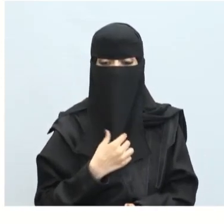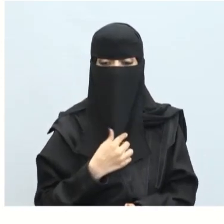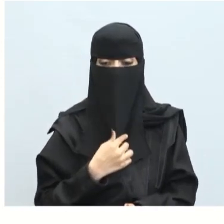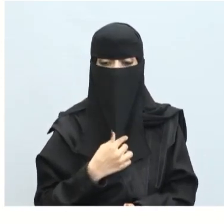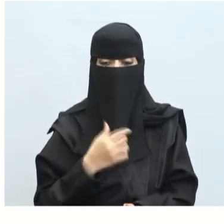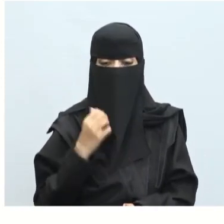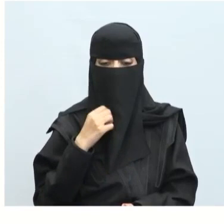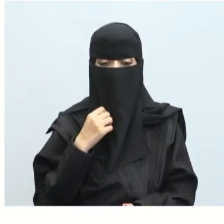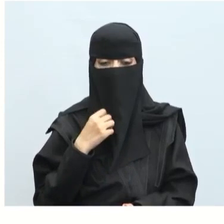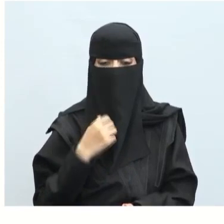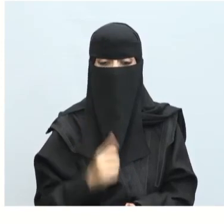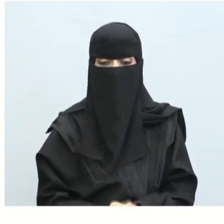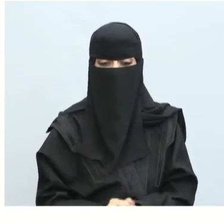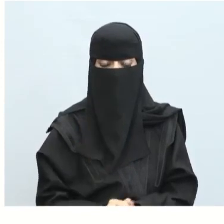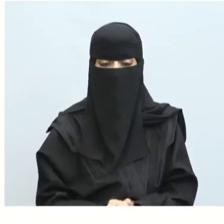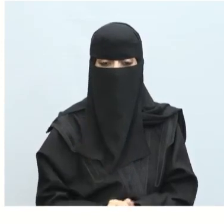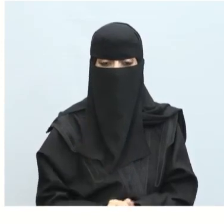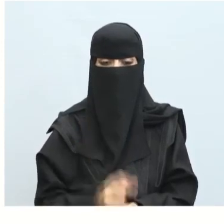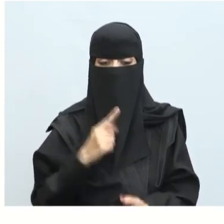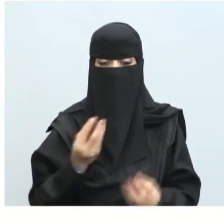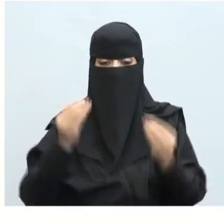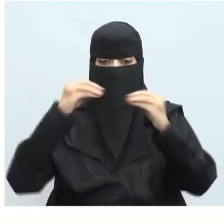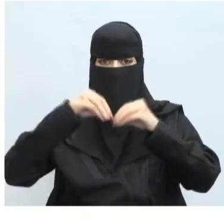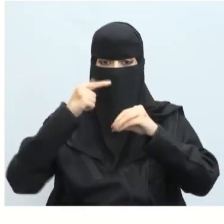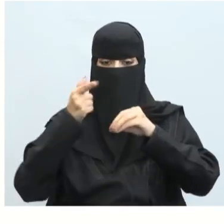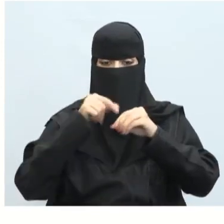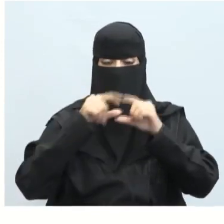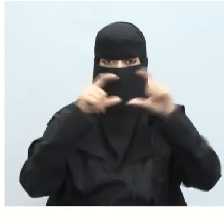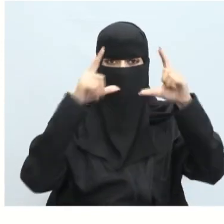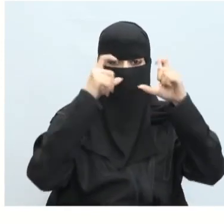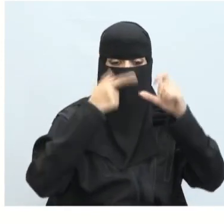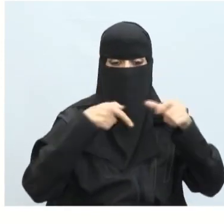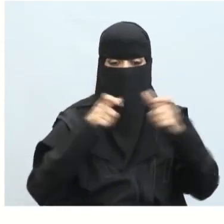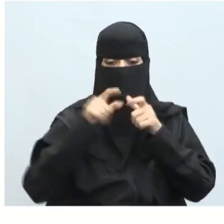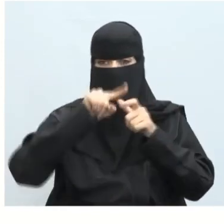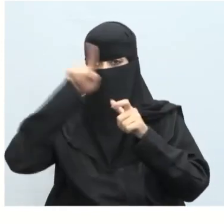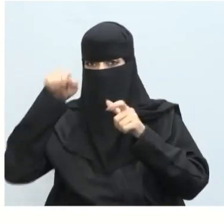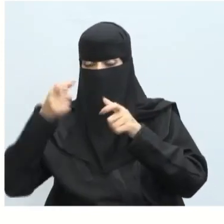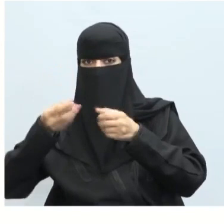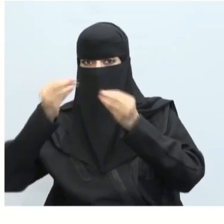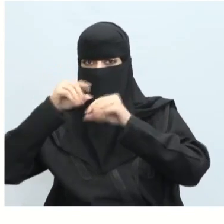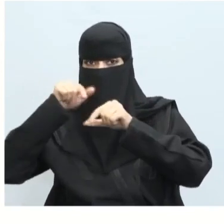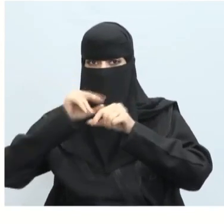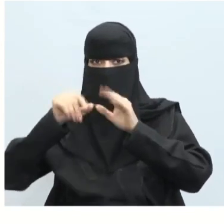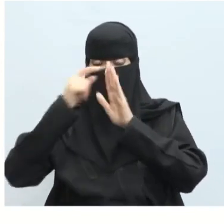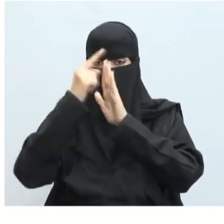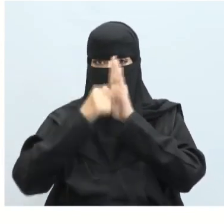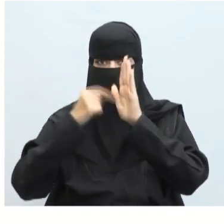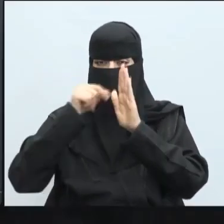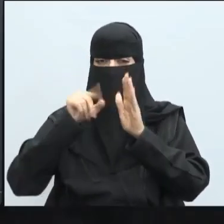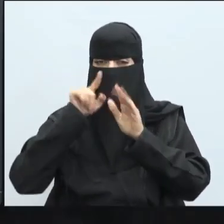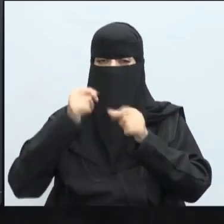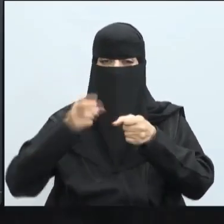الأبيض لإضافة مكون Image صورة من مجموعة اليوزر انترفيس أيضاً واجهة المستخدم تلاحظ